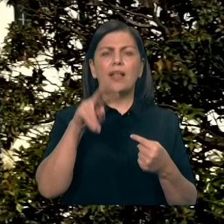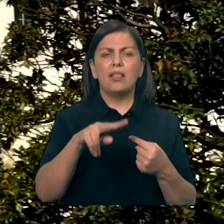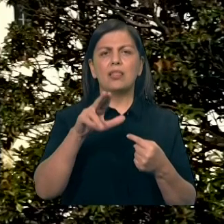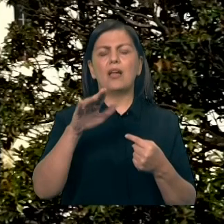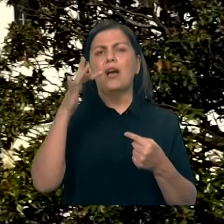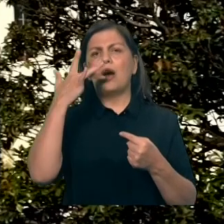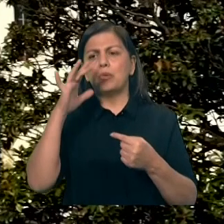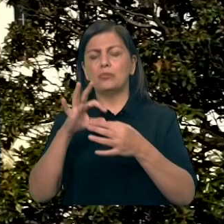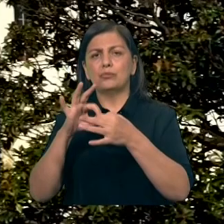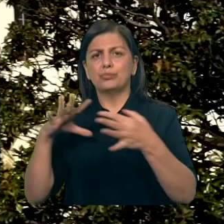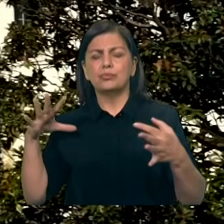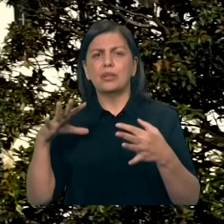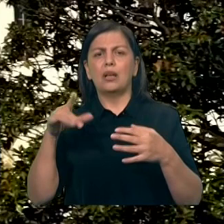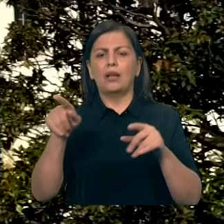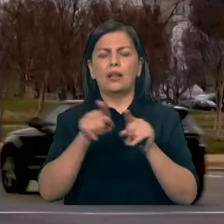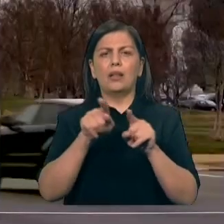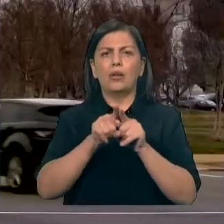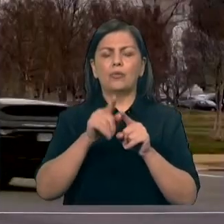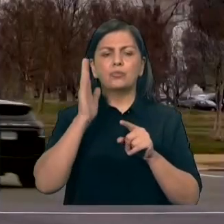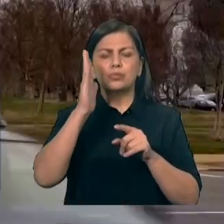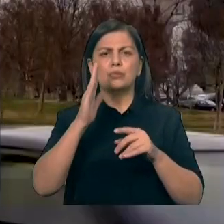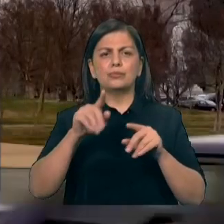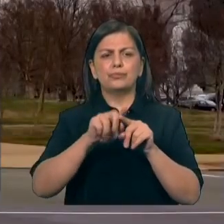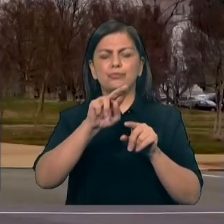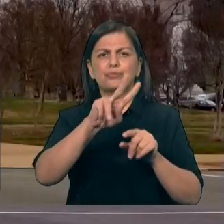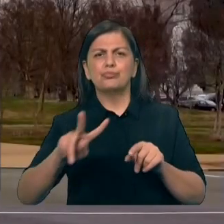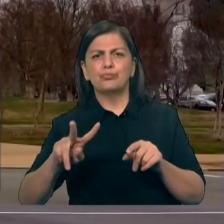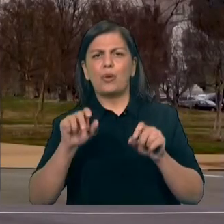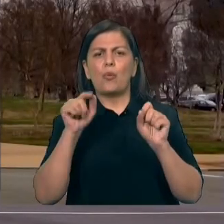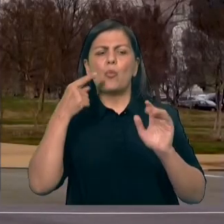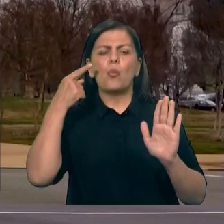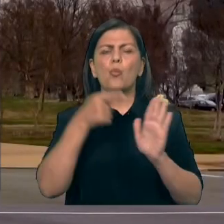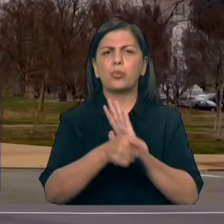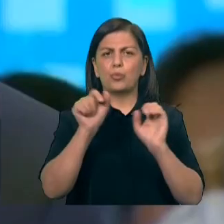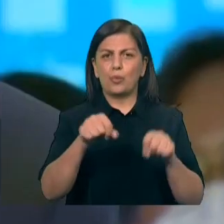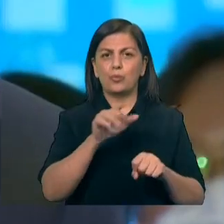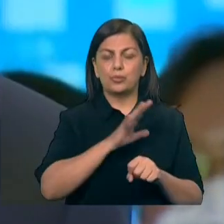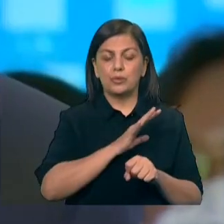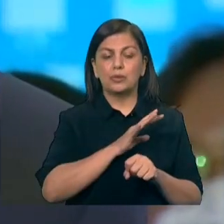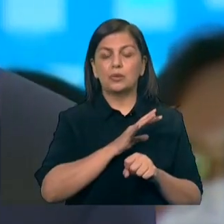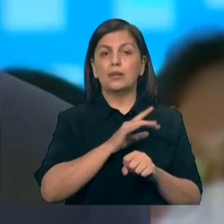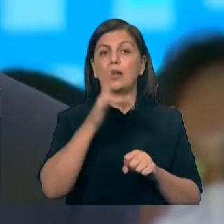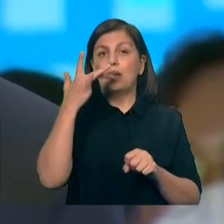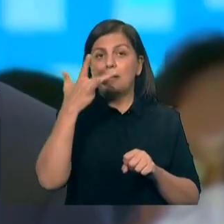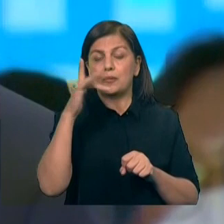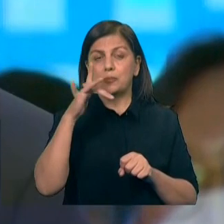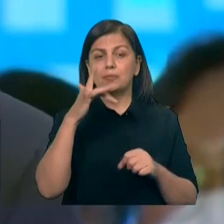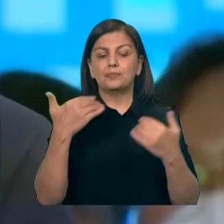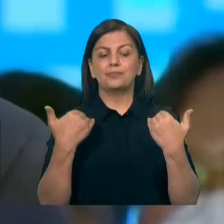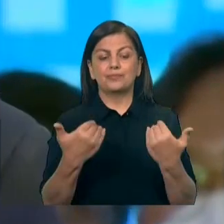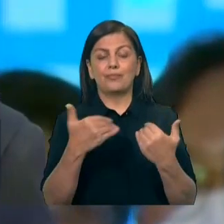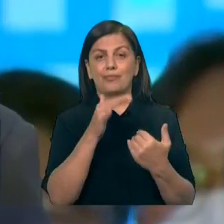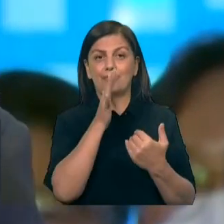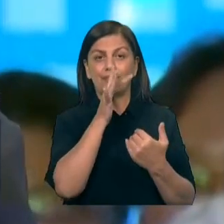də Qərb İttifaqı daxilində mövcud olan şartları bir qədər də dərinləşdirəcək. Məhz buna görə ABŞ indiki